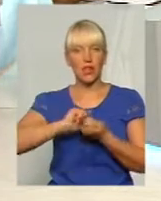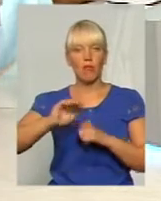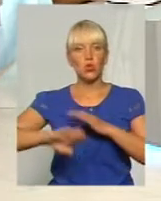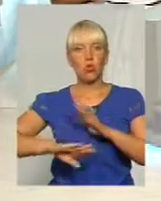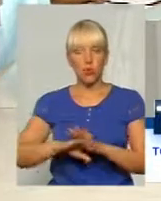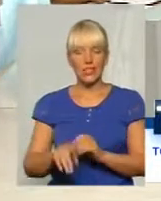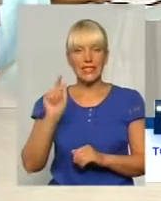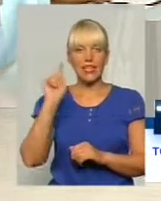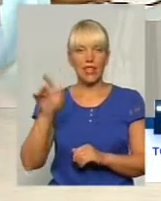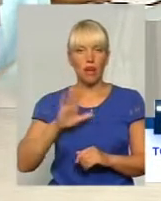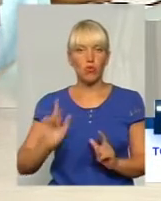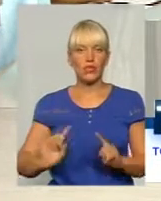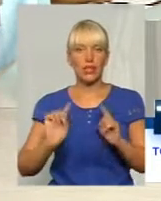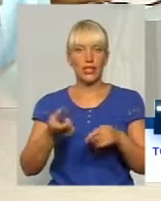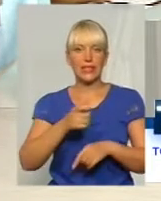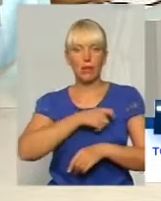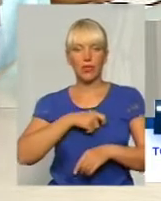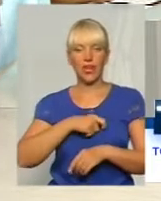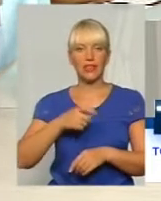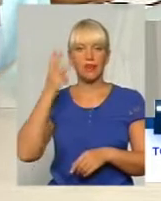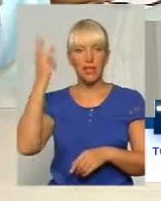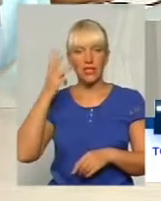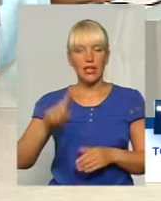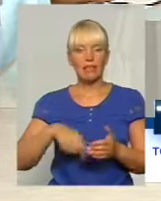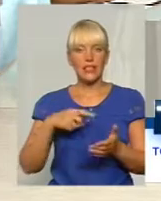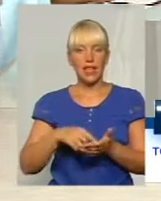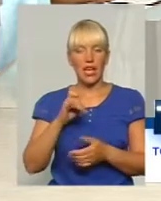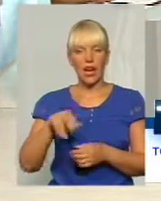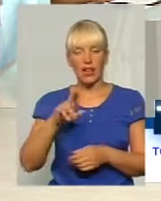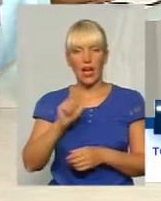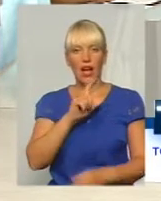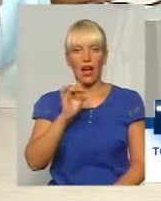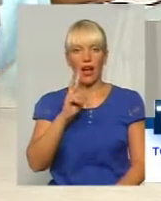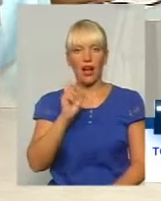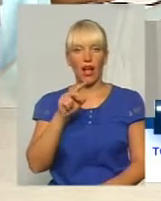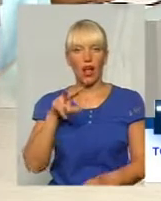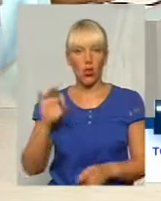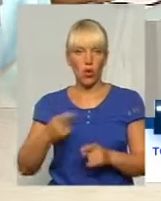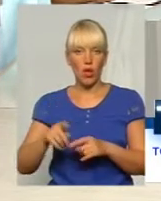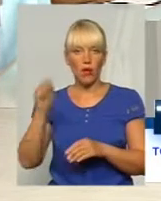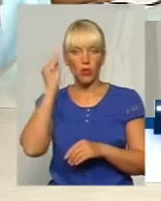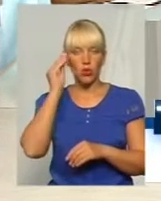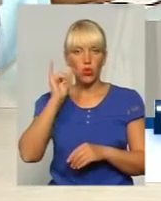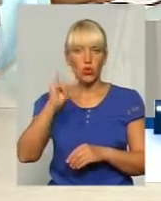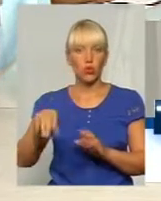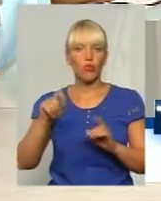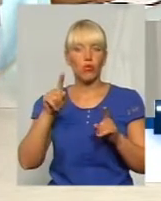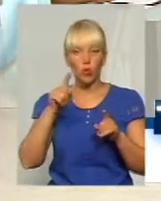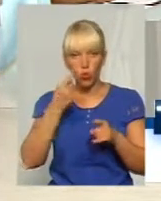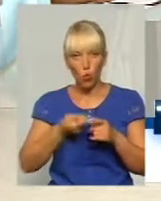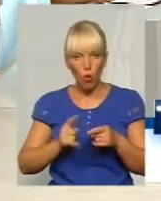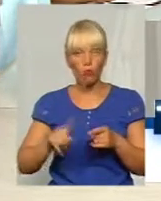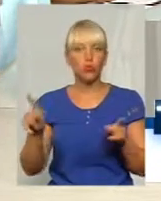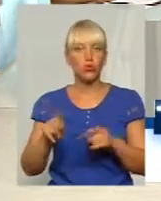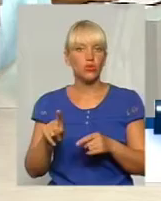Там затримали депутата Хмельницької обласної ради Миколу Харкауа. Його підозрюють в тому, що він начебто взяв хабар в 50 тисяч доларів.